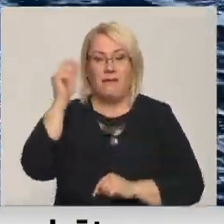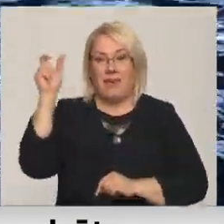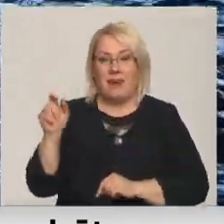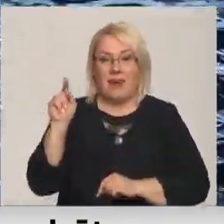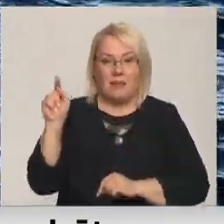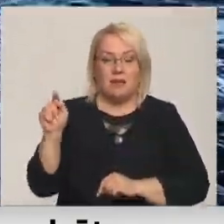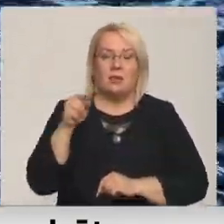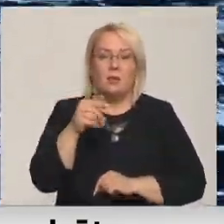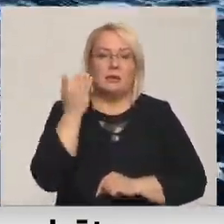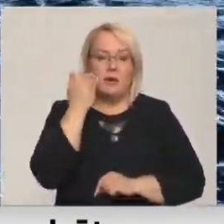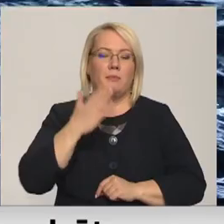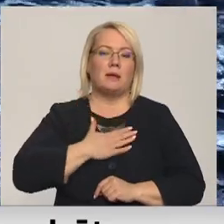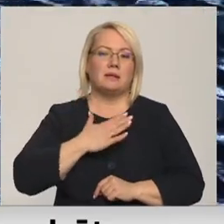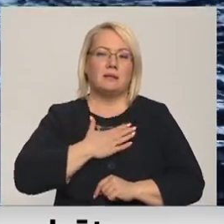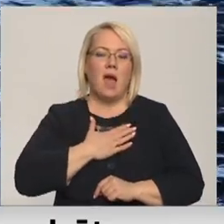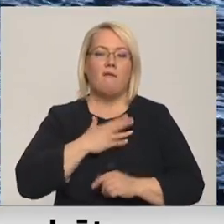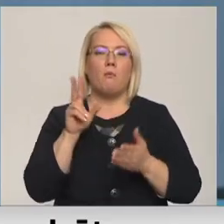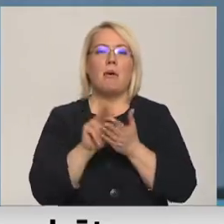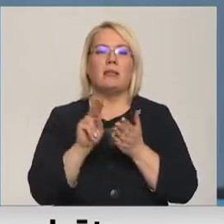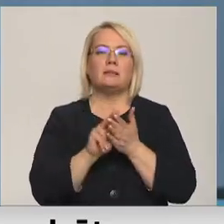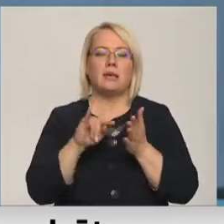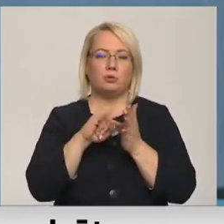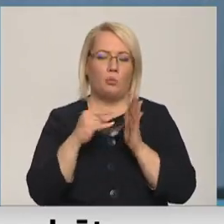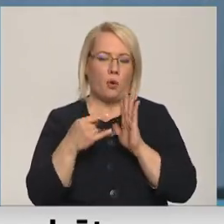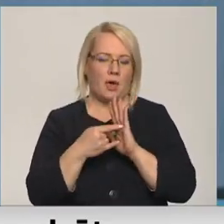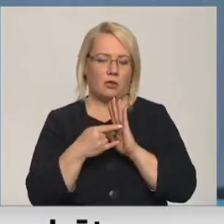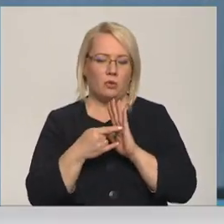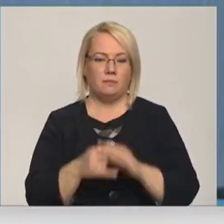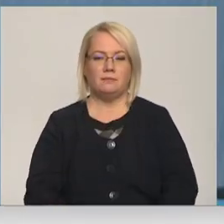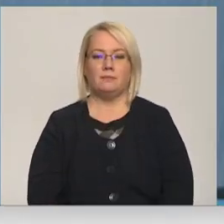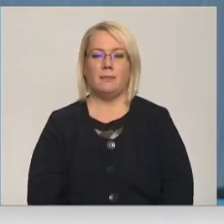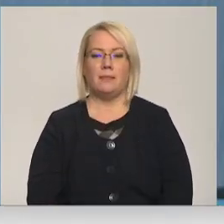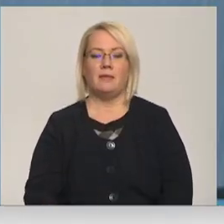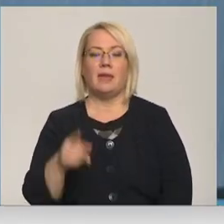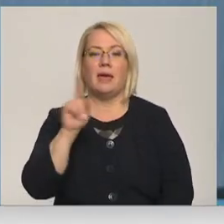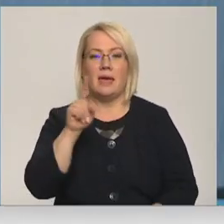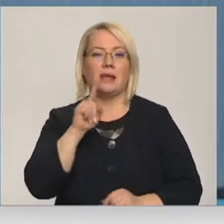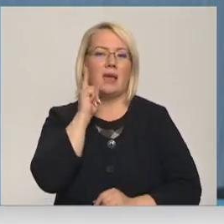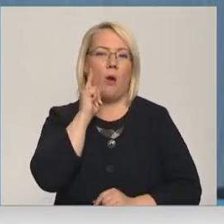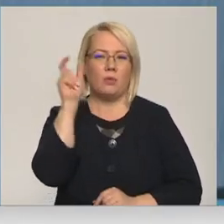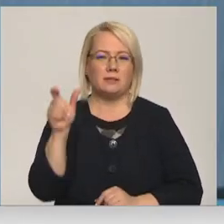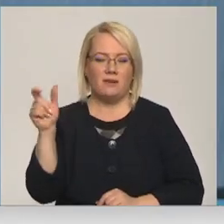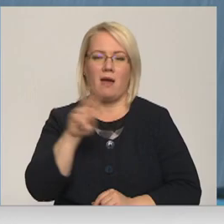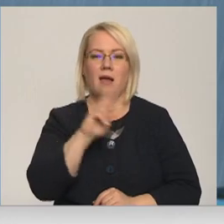tos vajotais sauc par savu pensijas projektu. Ir jaunatni, kas palīdz, bet, protams,